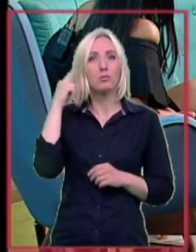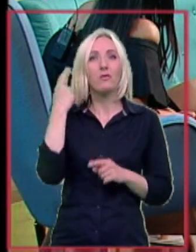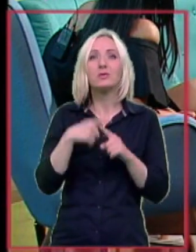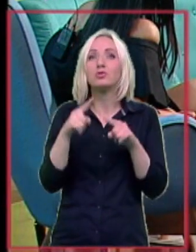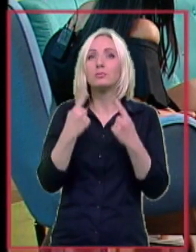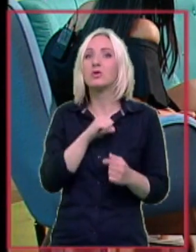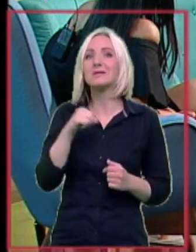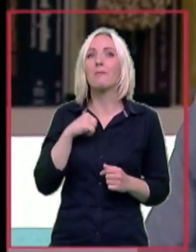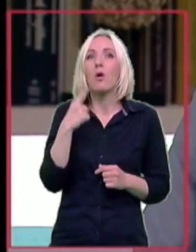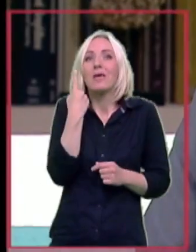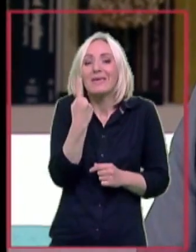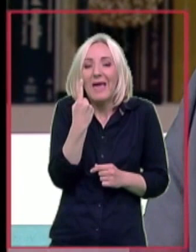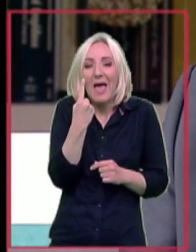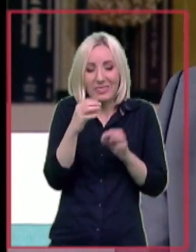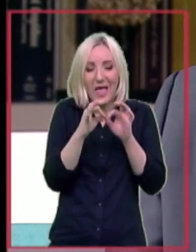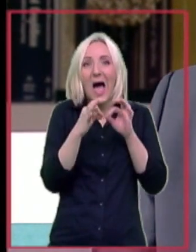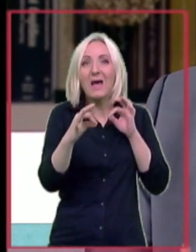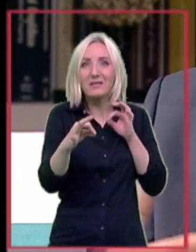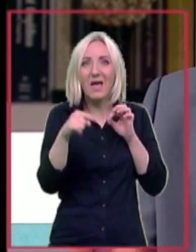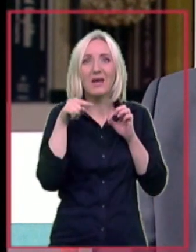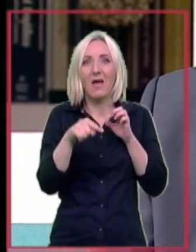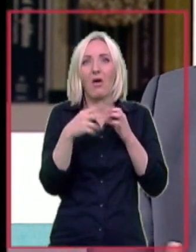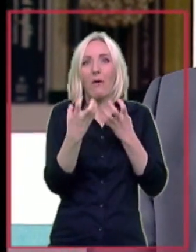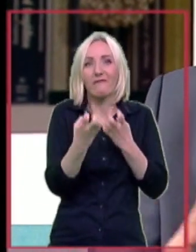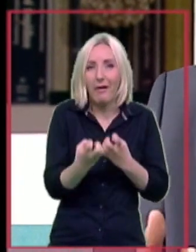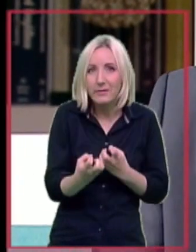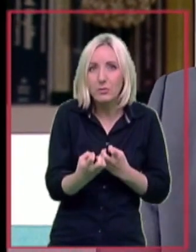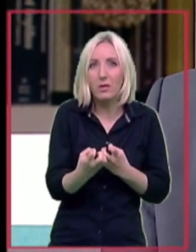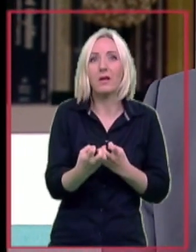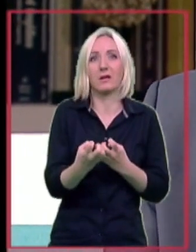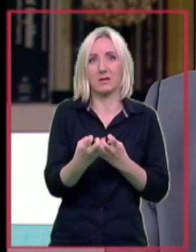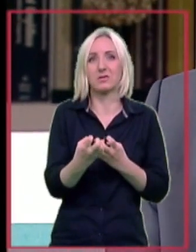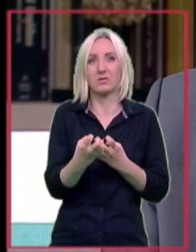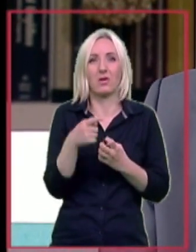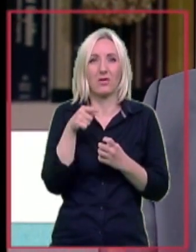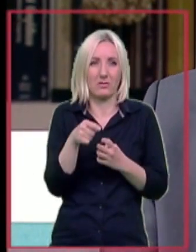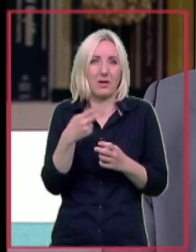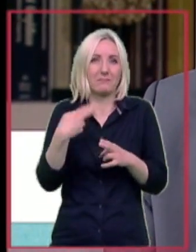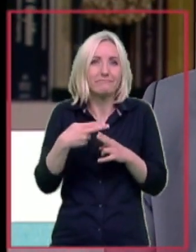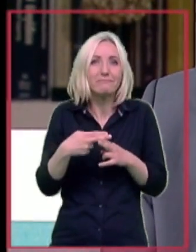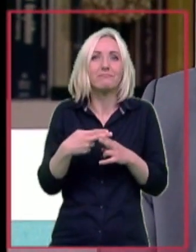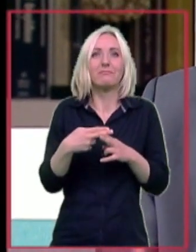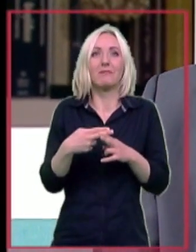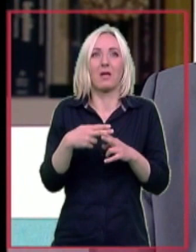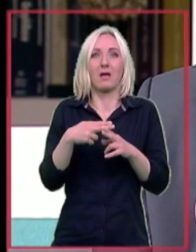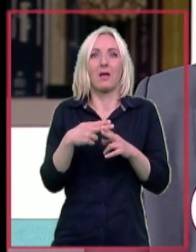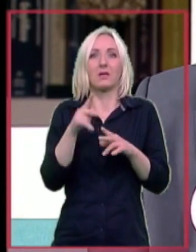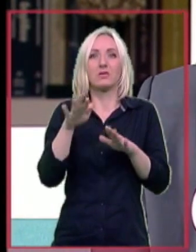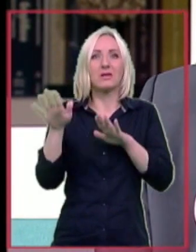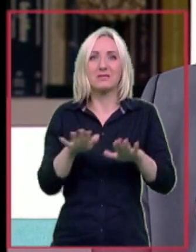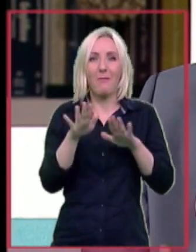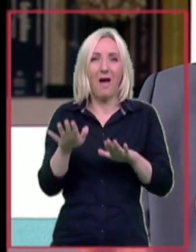postoji samo jedna arterija koja vaskularizuje i sa godinom kako dolaze arteriosklerotičnih promjena, dolaze do smanjene vaskularizacije